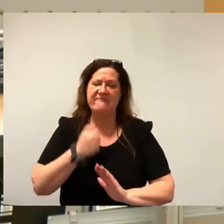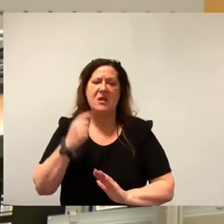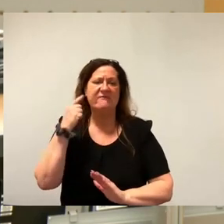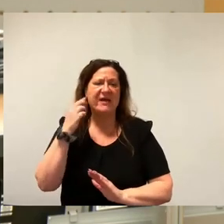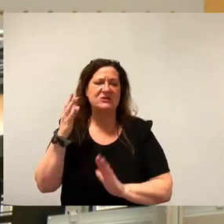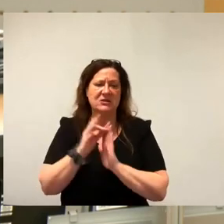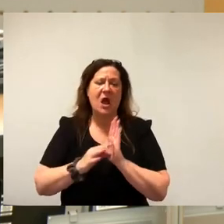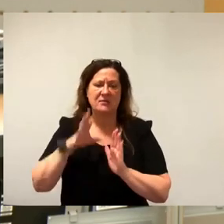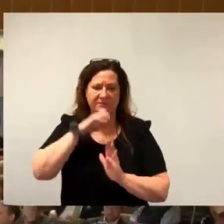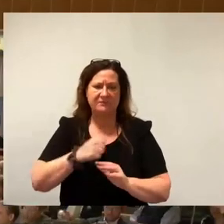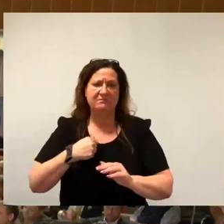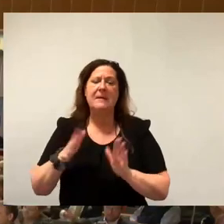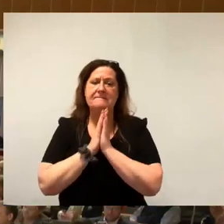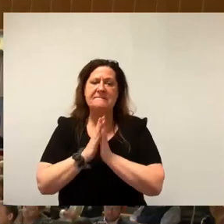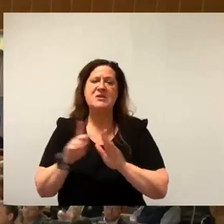Zustimmung. Vielen Dank.